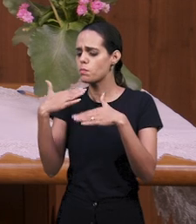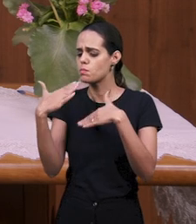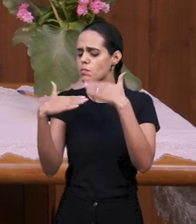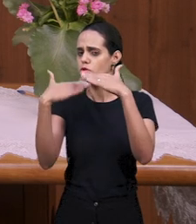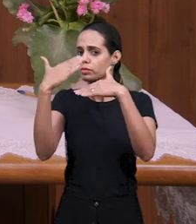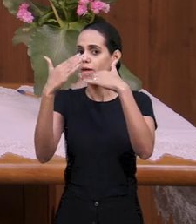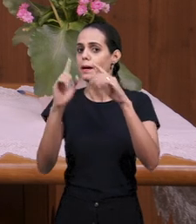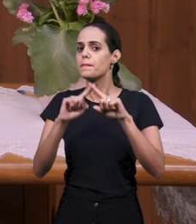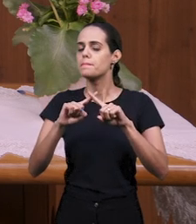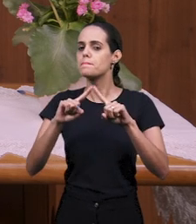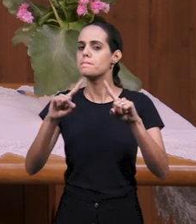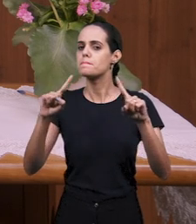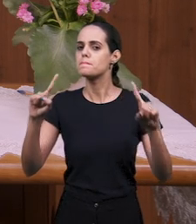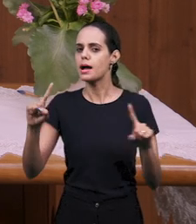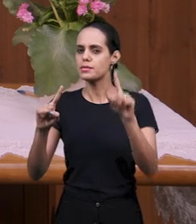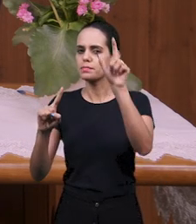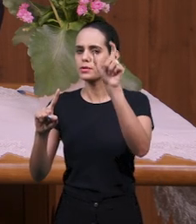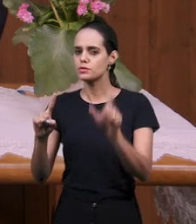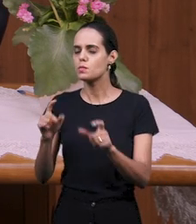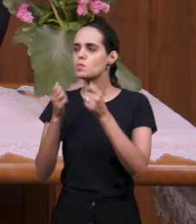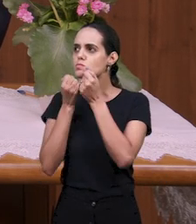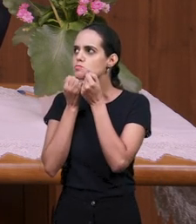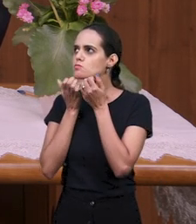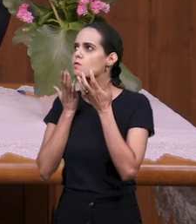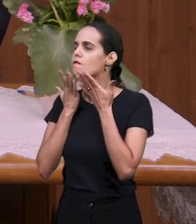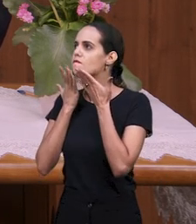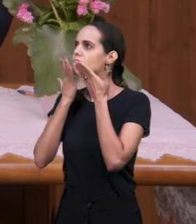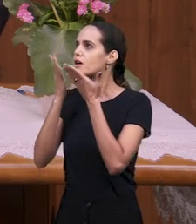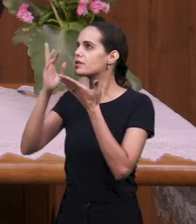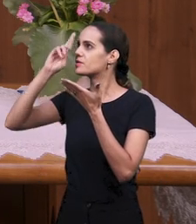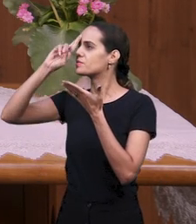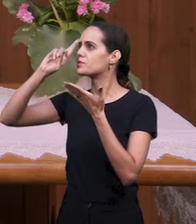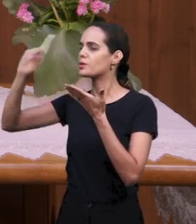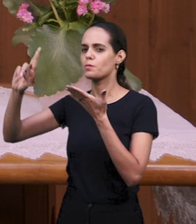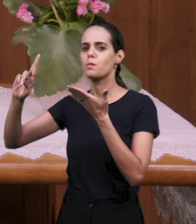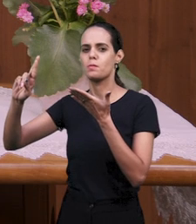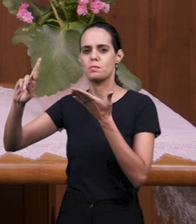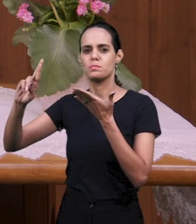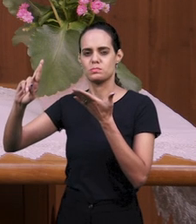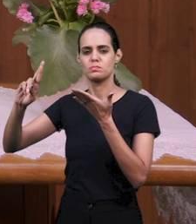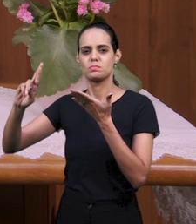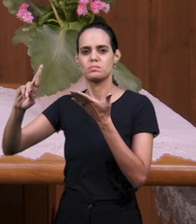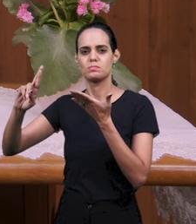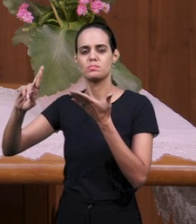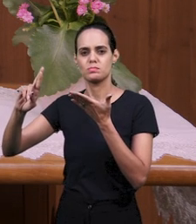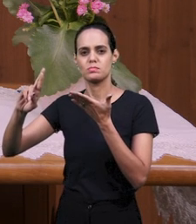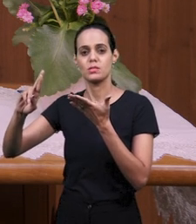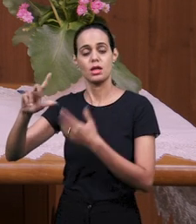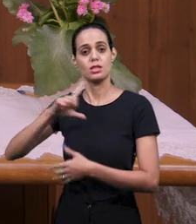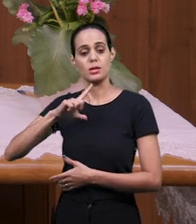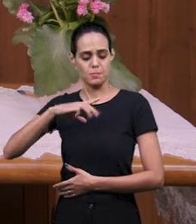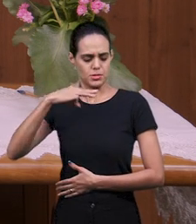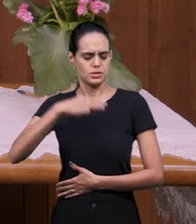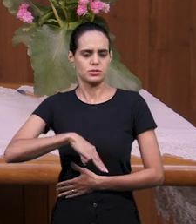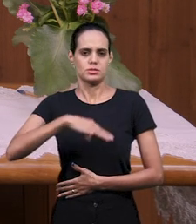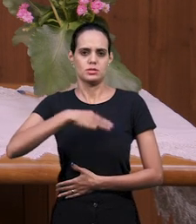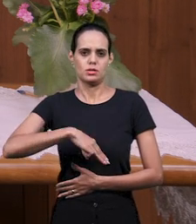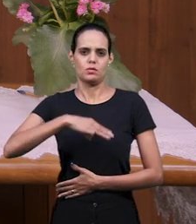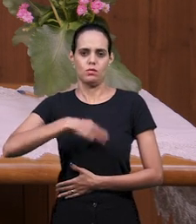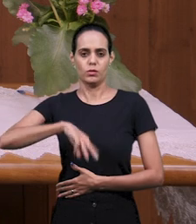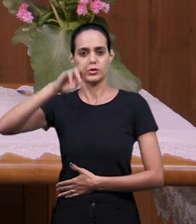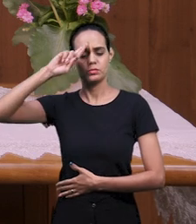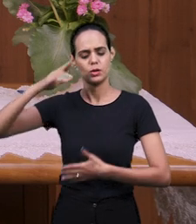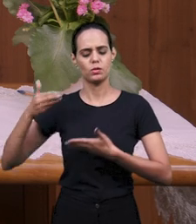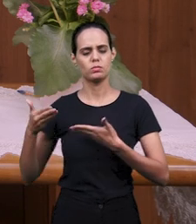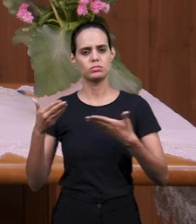оставляет их, тот будет помилован». Это драгоценно, да? Милость